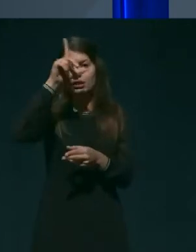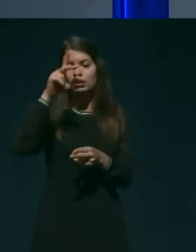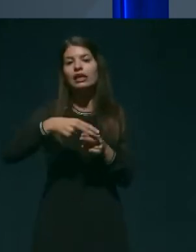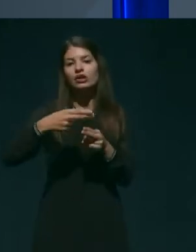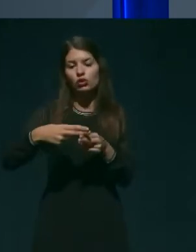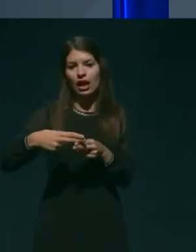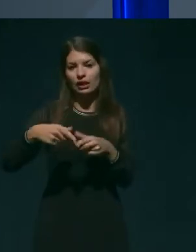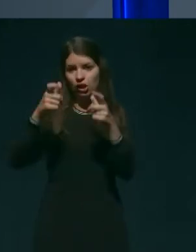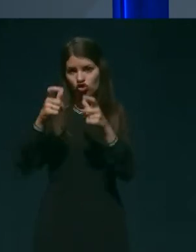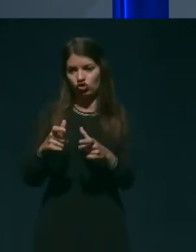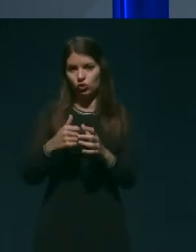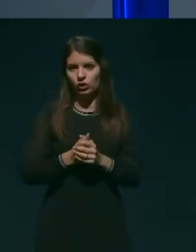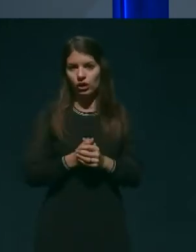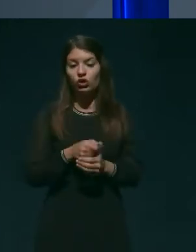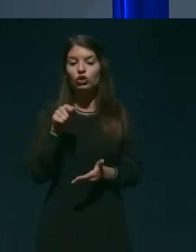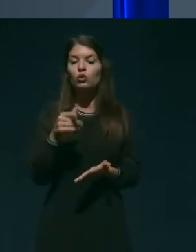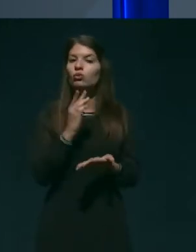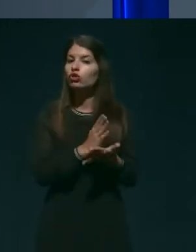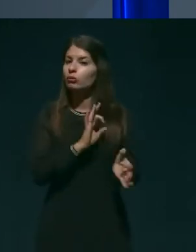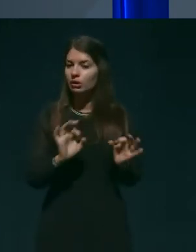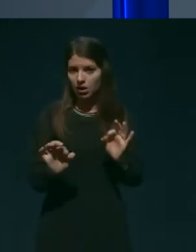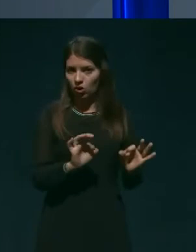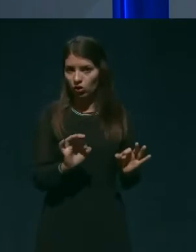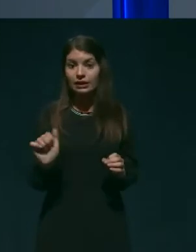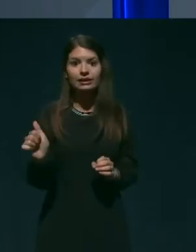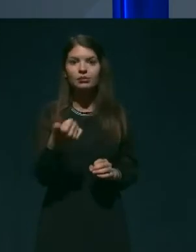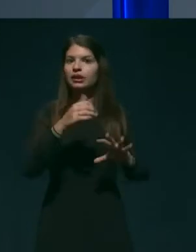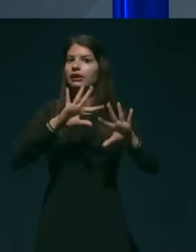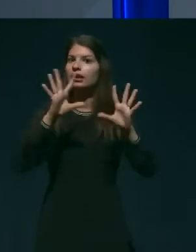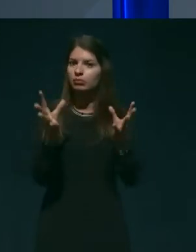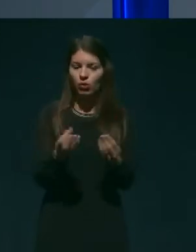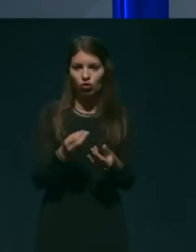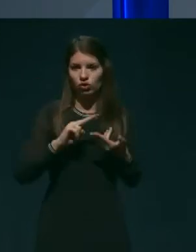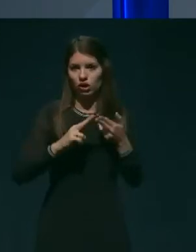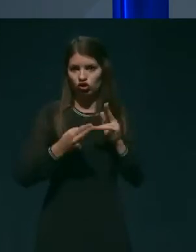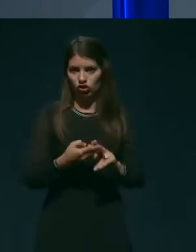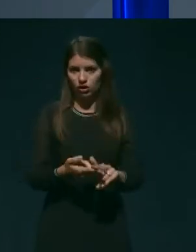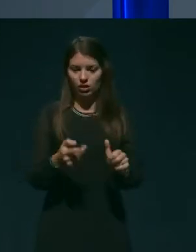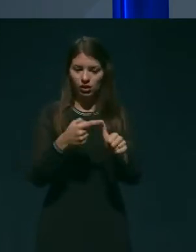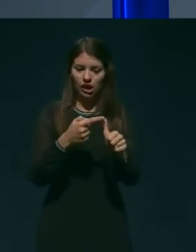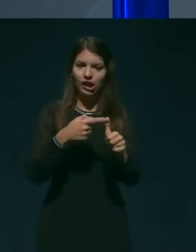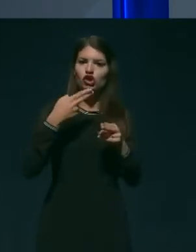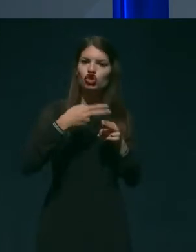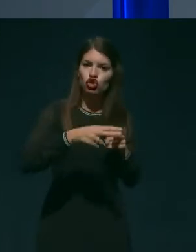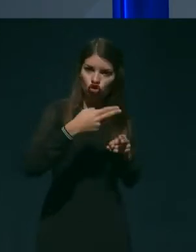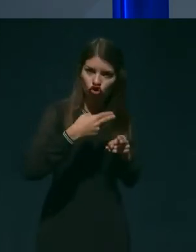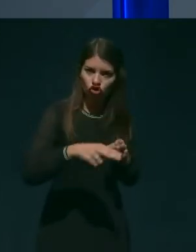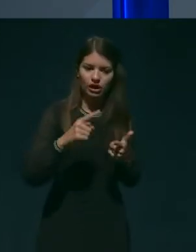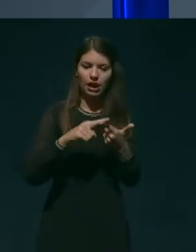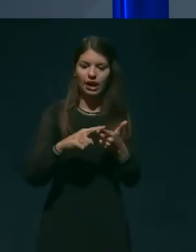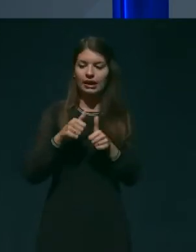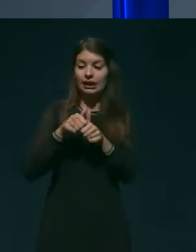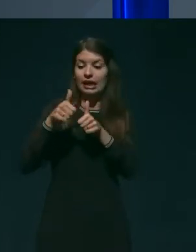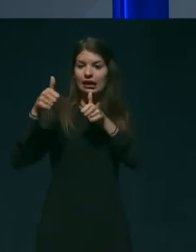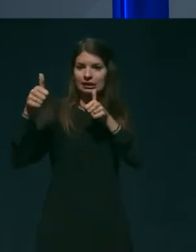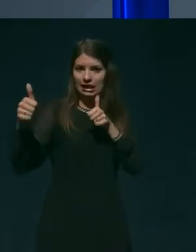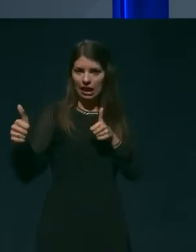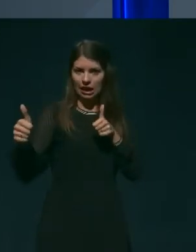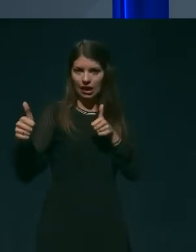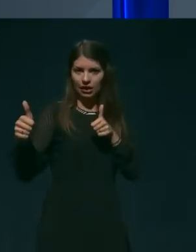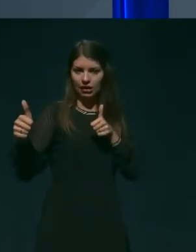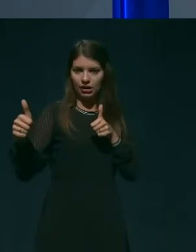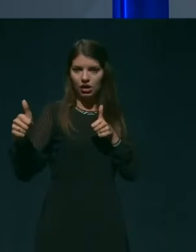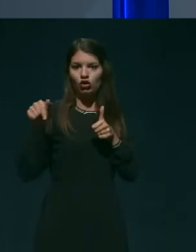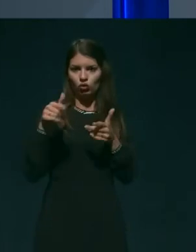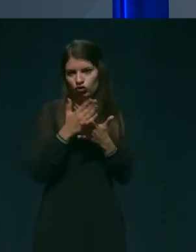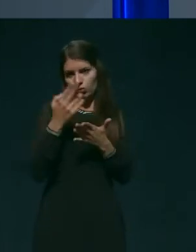pripravljeno. Spet na ta generični način pač čiščenja površin, razdalj tega, kar pač